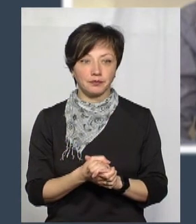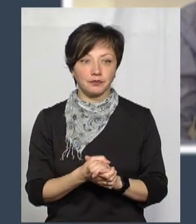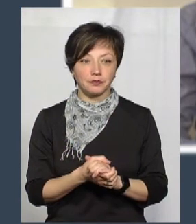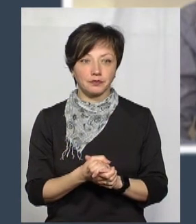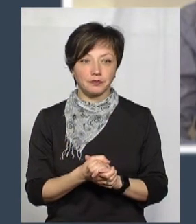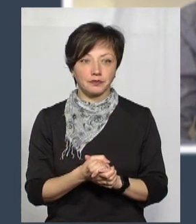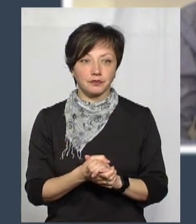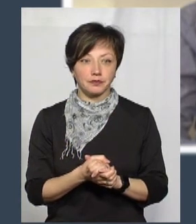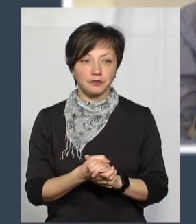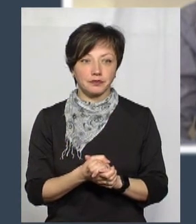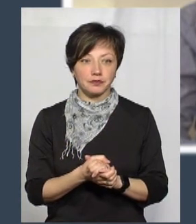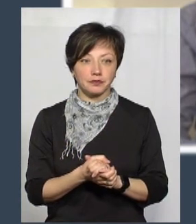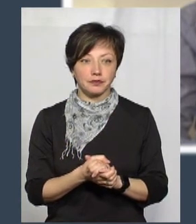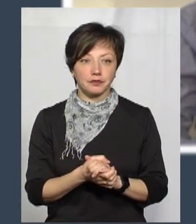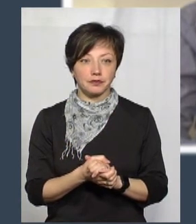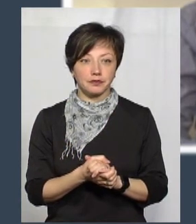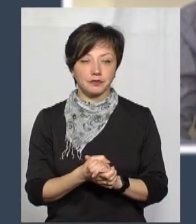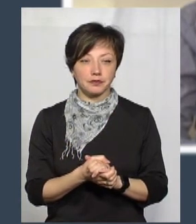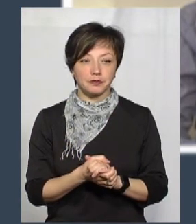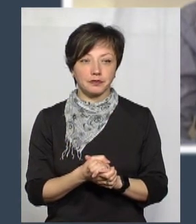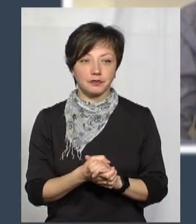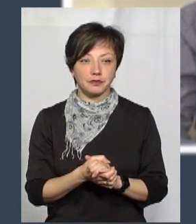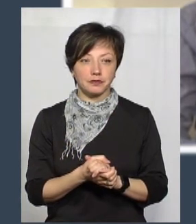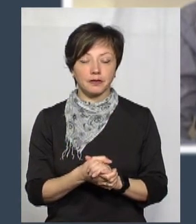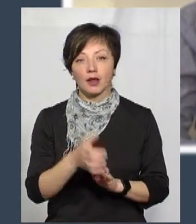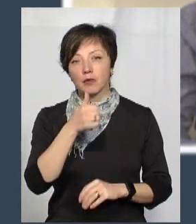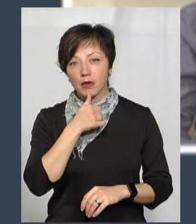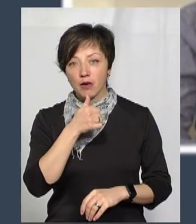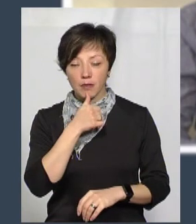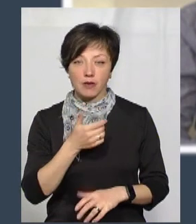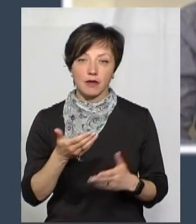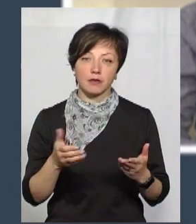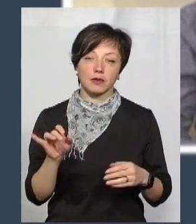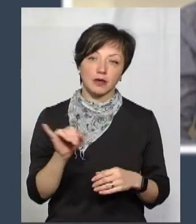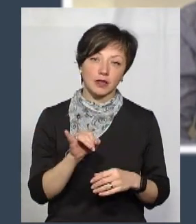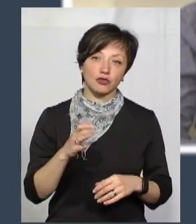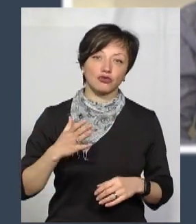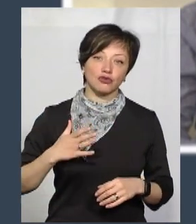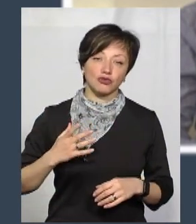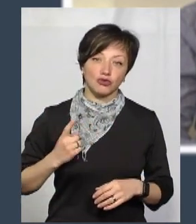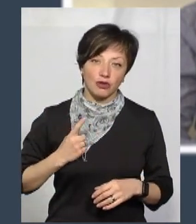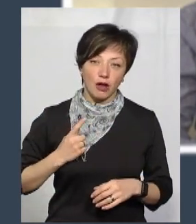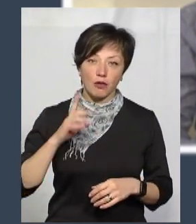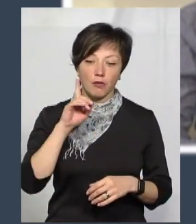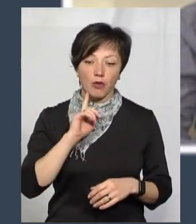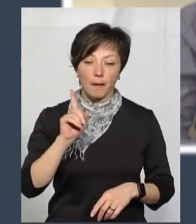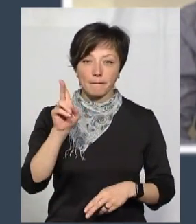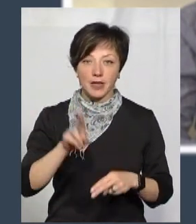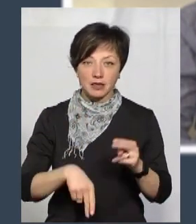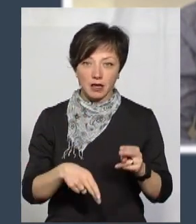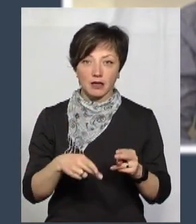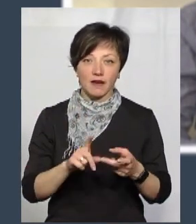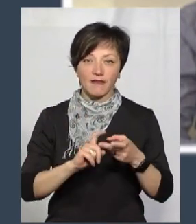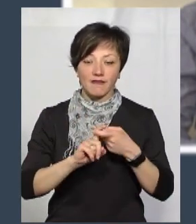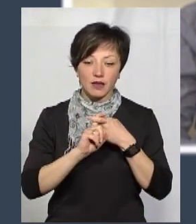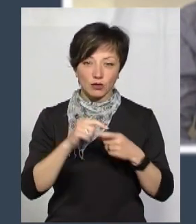мої перечислених раніше. Пробуємо і чекаємо, поки вони перестануть виділяти